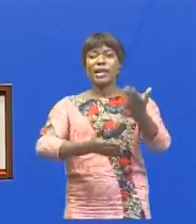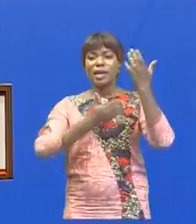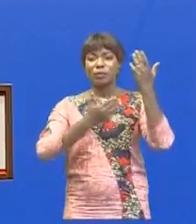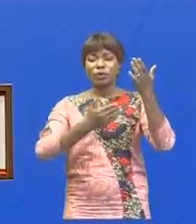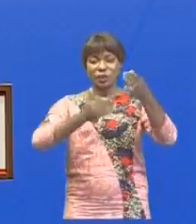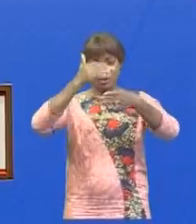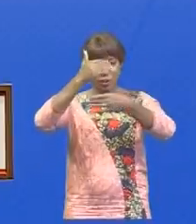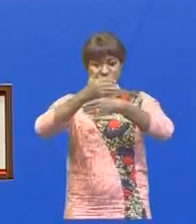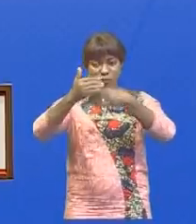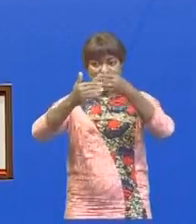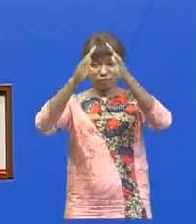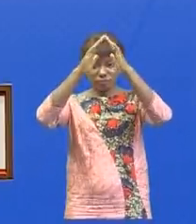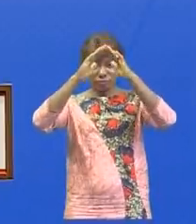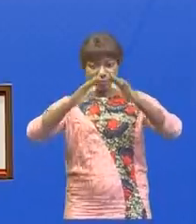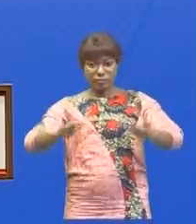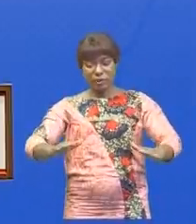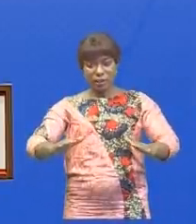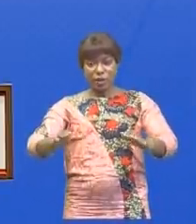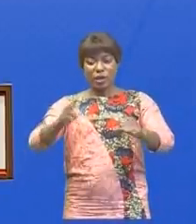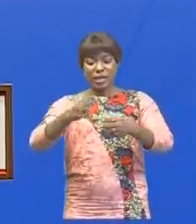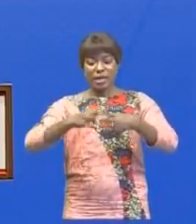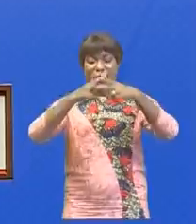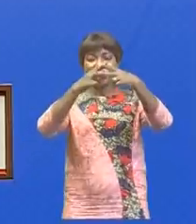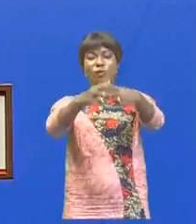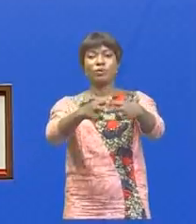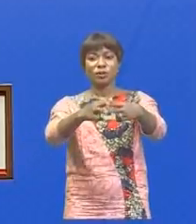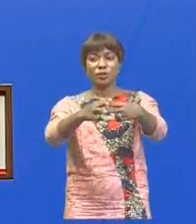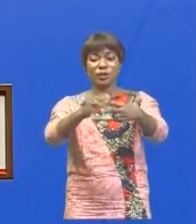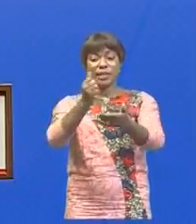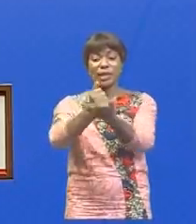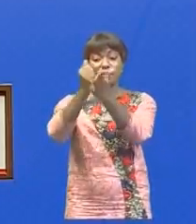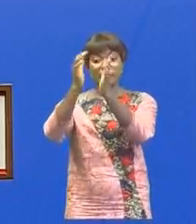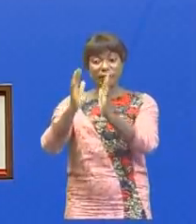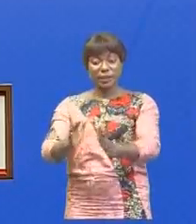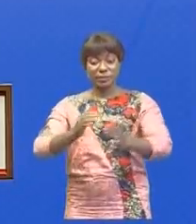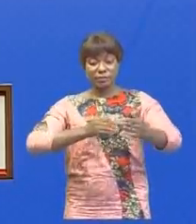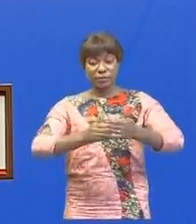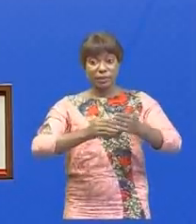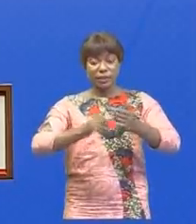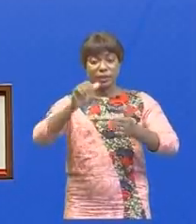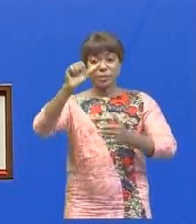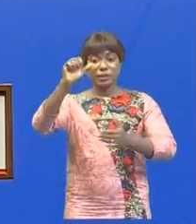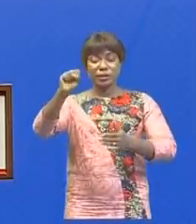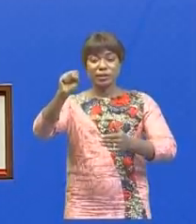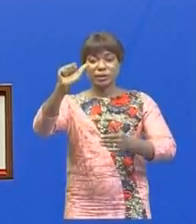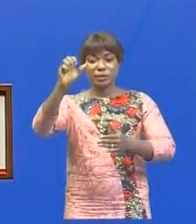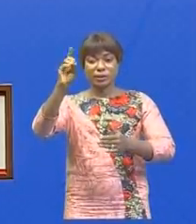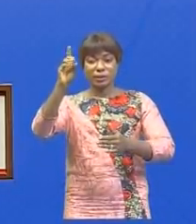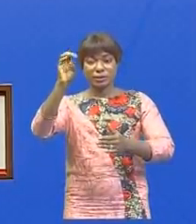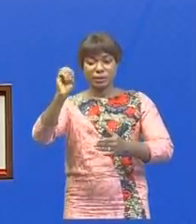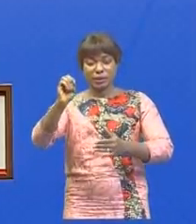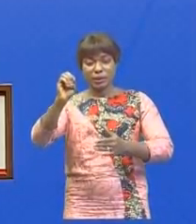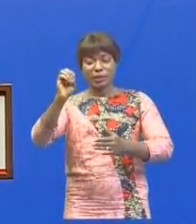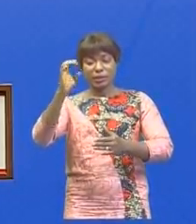construire un bâtiment multifonctionnel et la nomination d'un ambassadeur près la SADEC au Botswana, siège de la dite